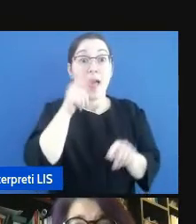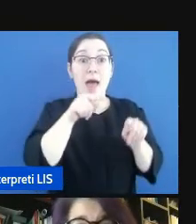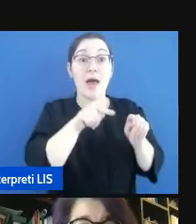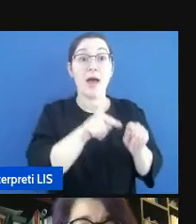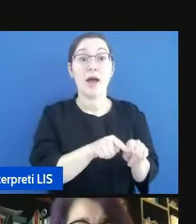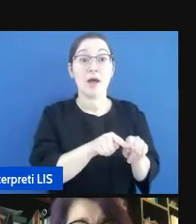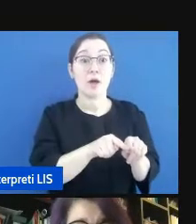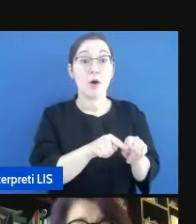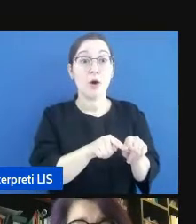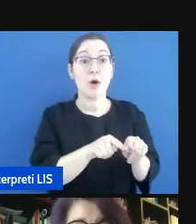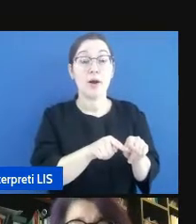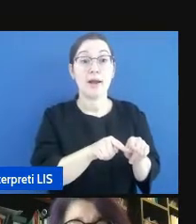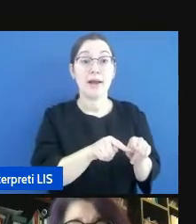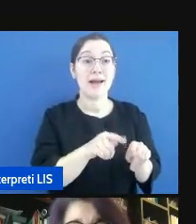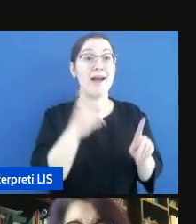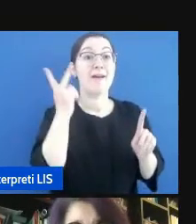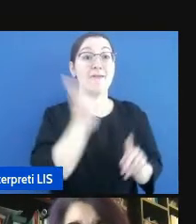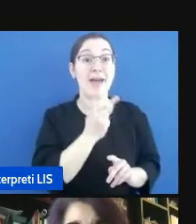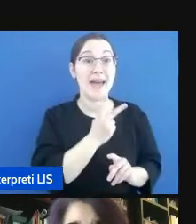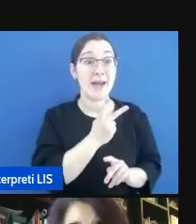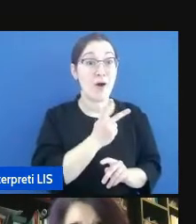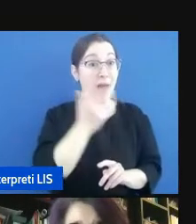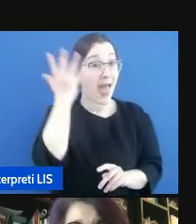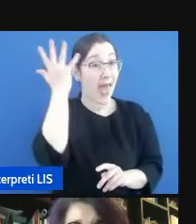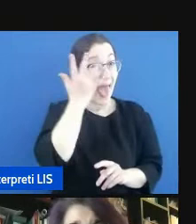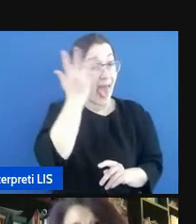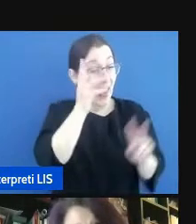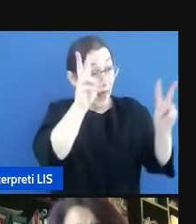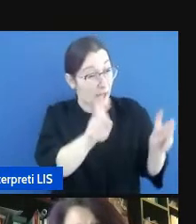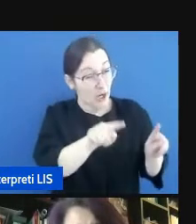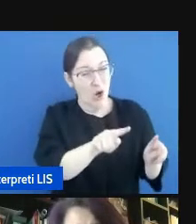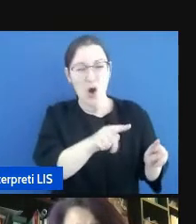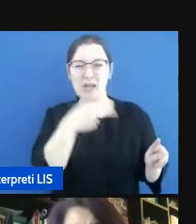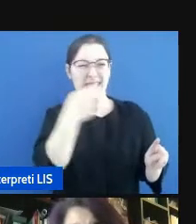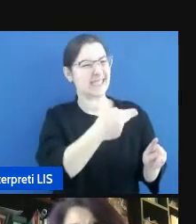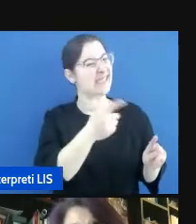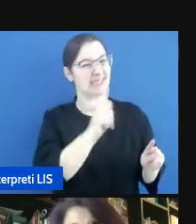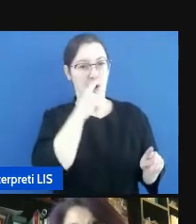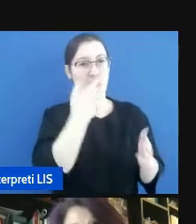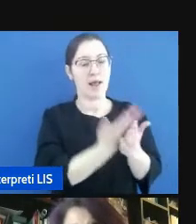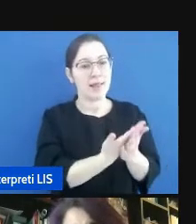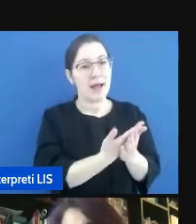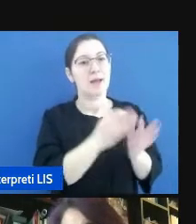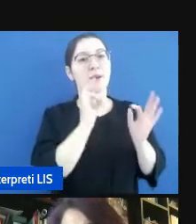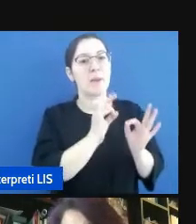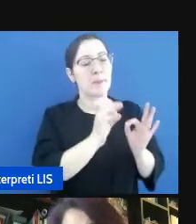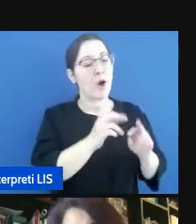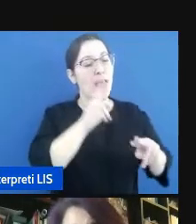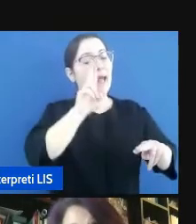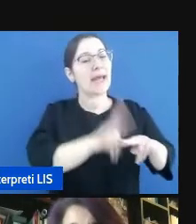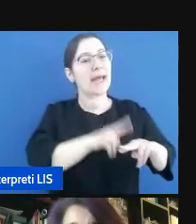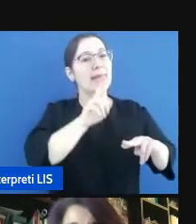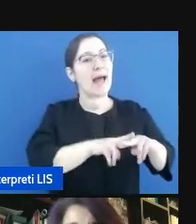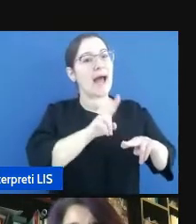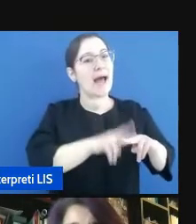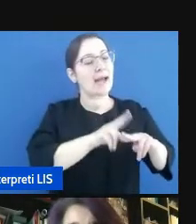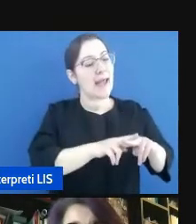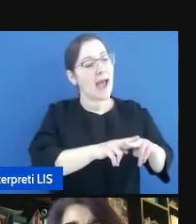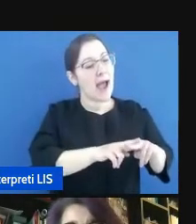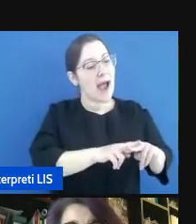sono errori, ma appartengono a una forma di italiano particolare che prevede